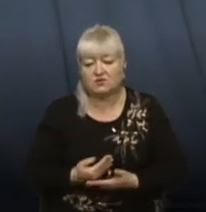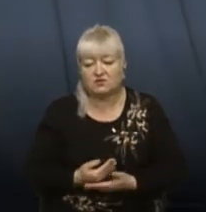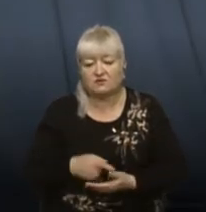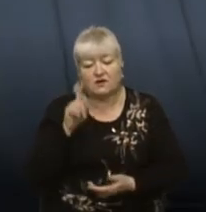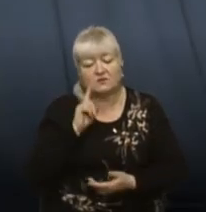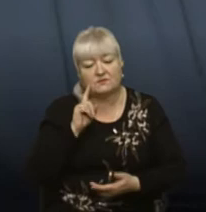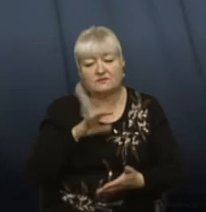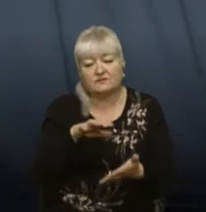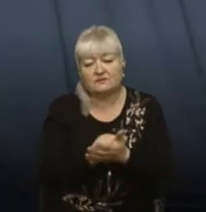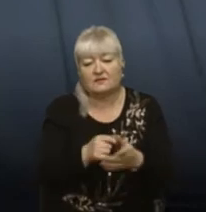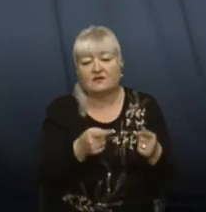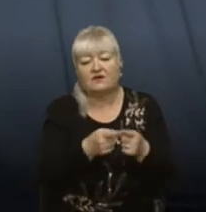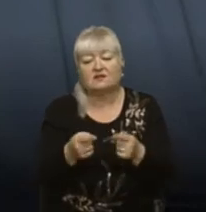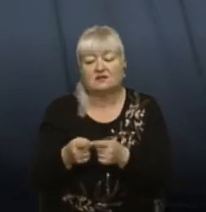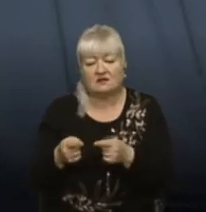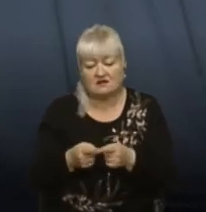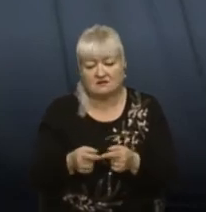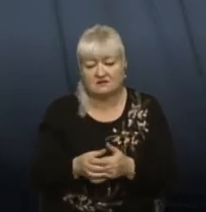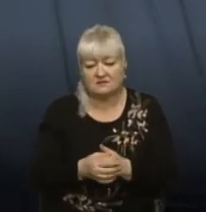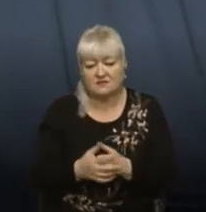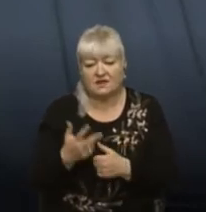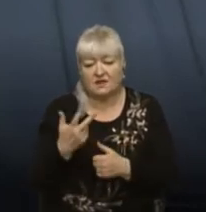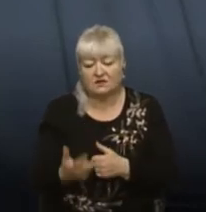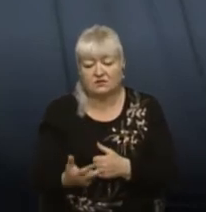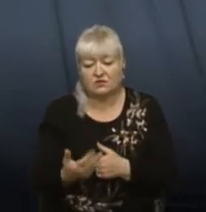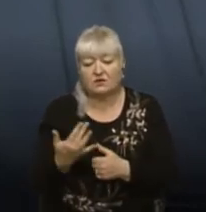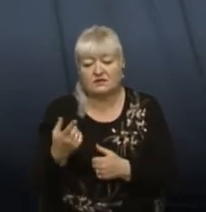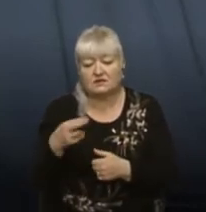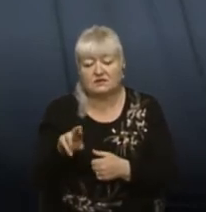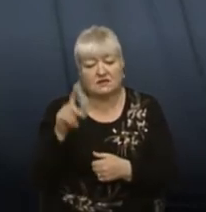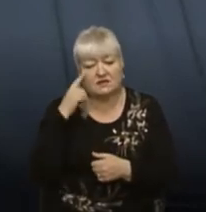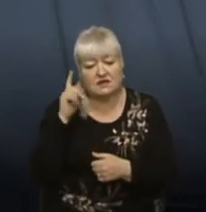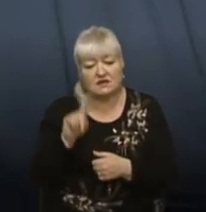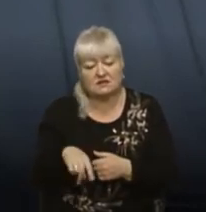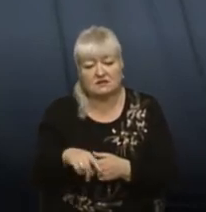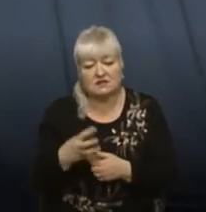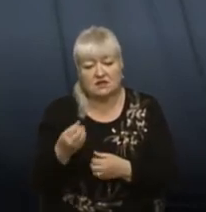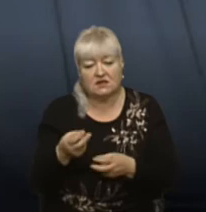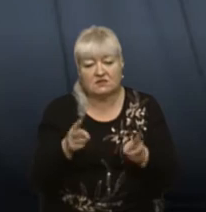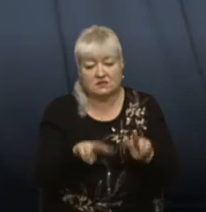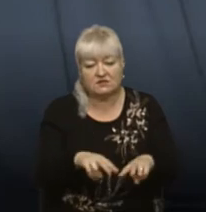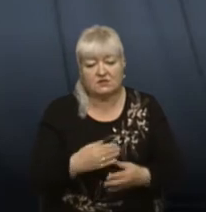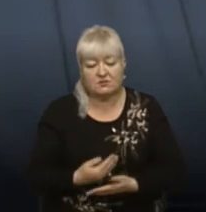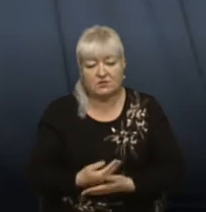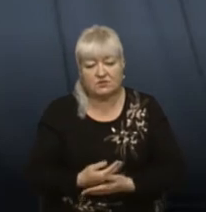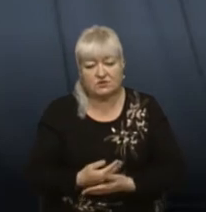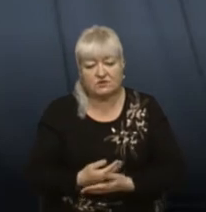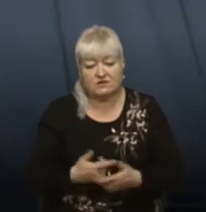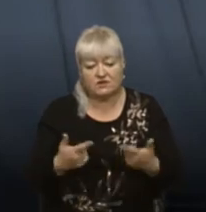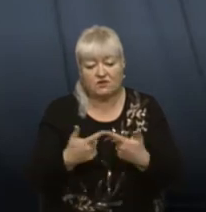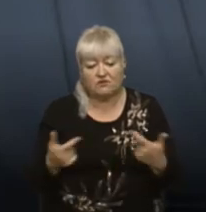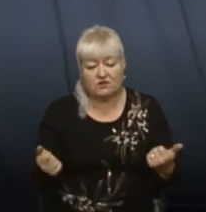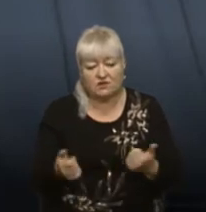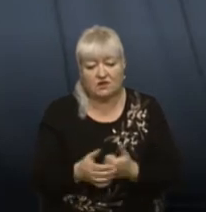орендованих квартирах. Троє, наскільки я знаю, людей, що залишилися проживати в готельному